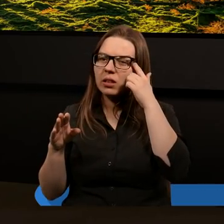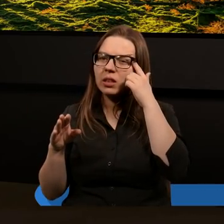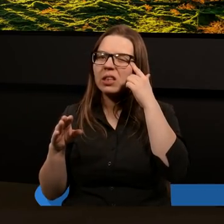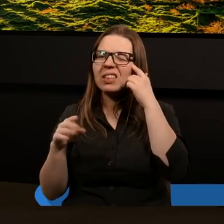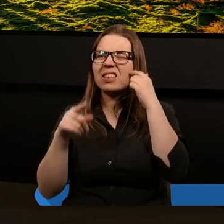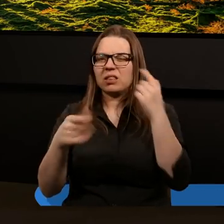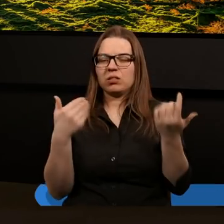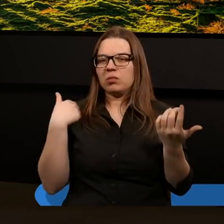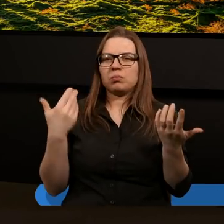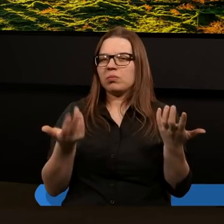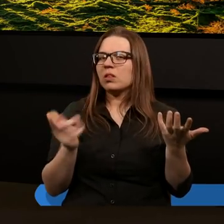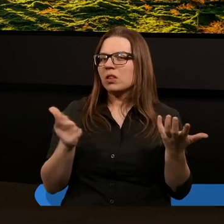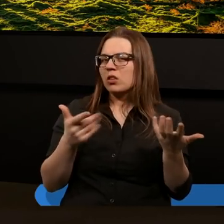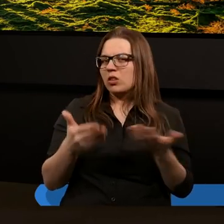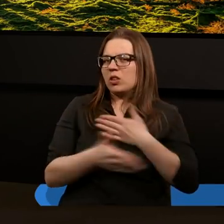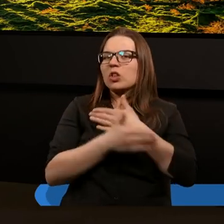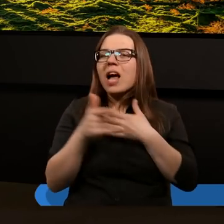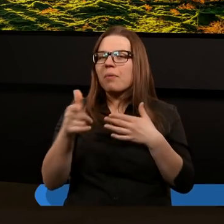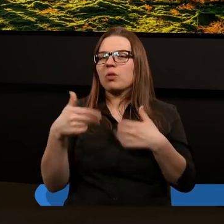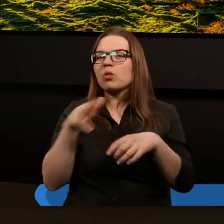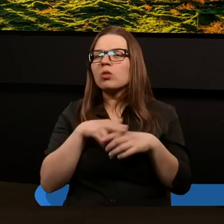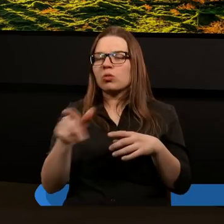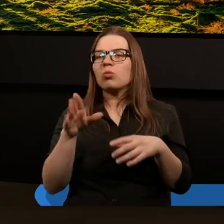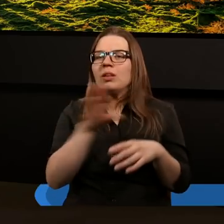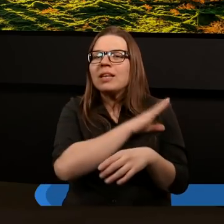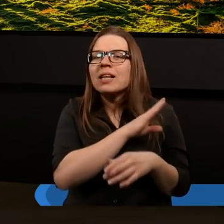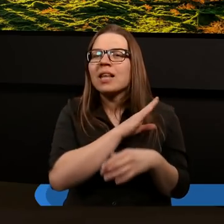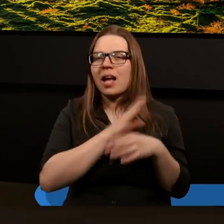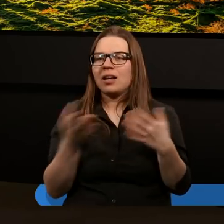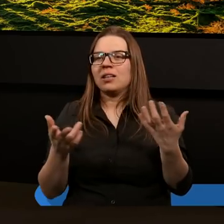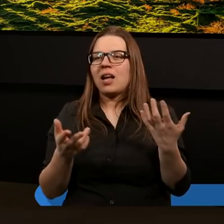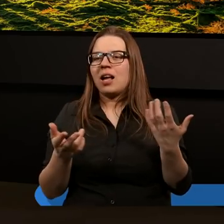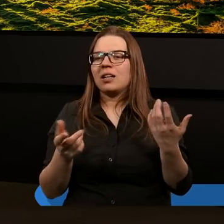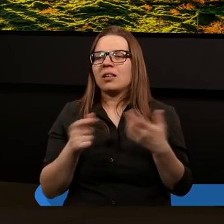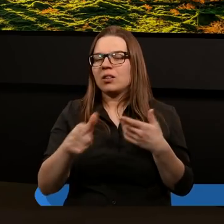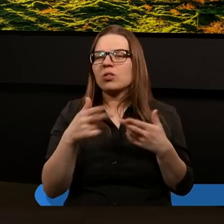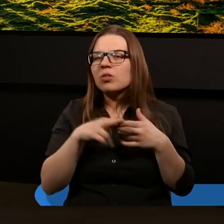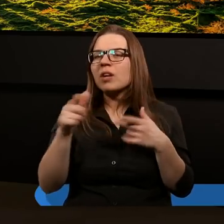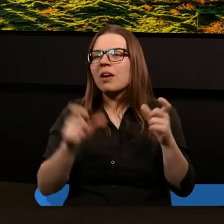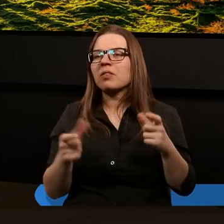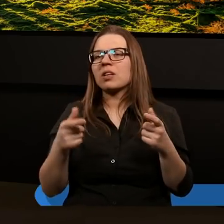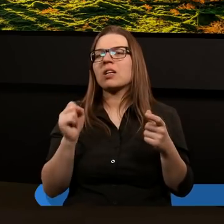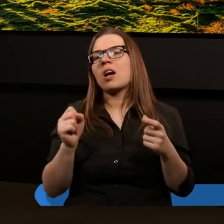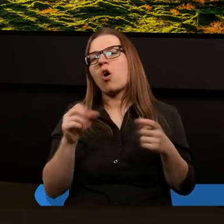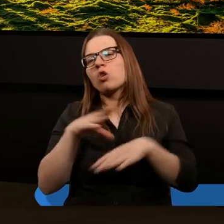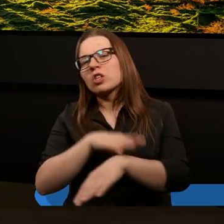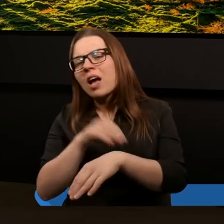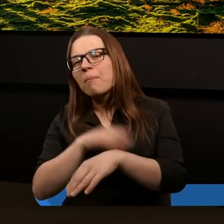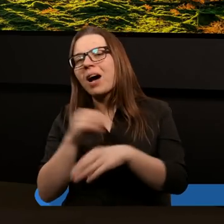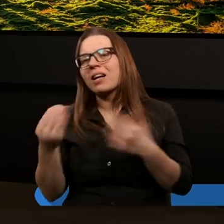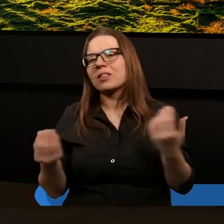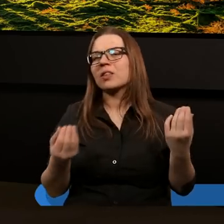musiało bardzo krzepić tych, którzy ginęli, a te fragmenty znali. O szczepanie